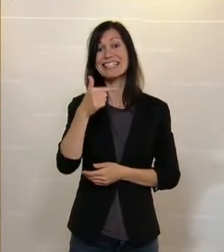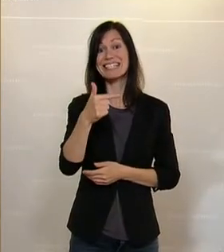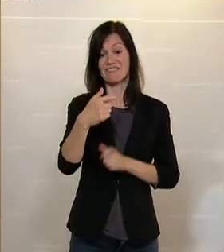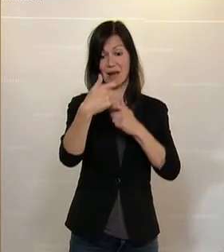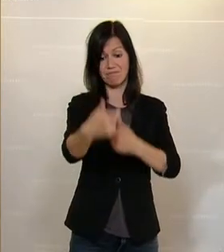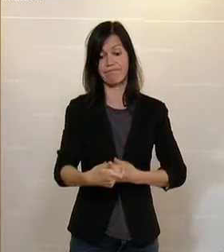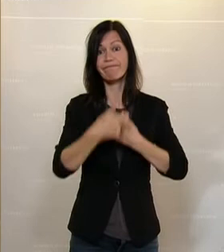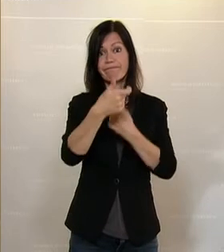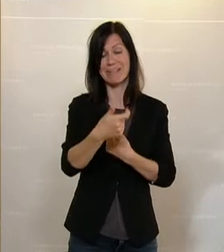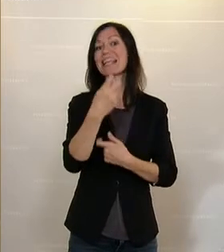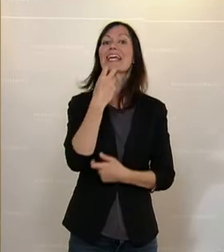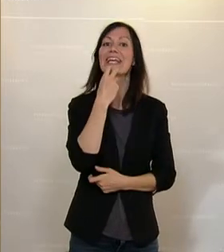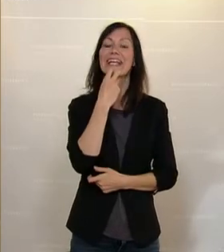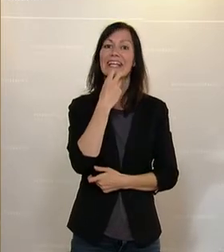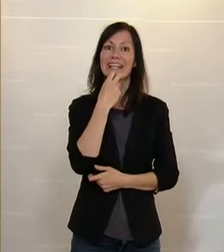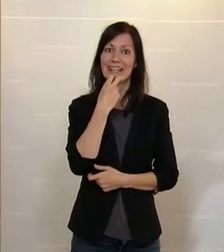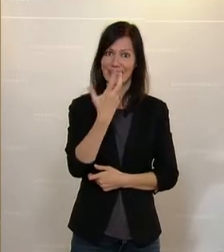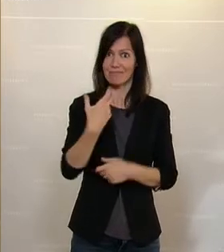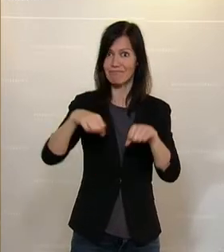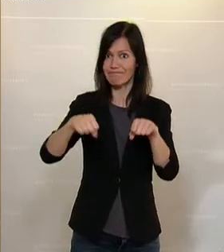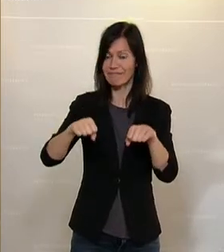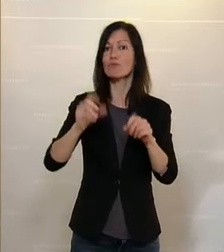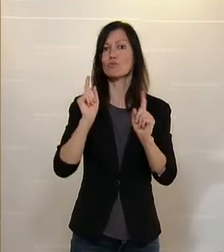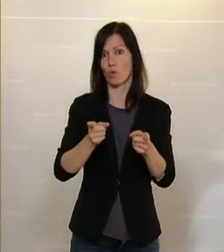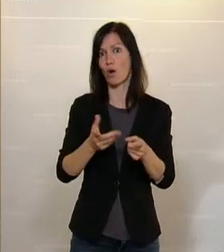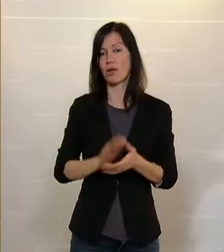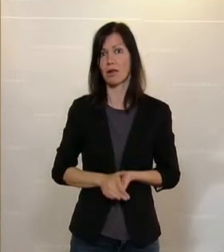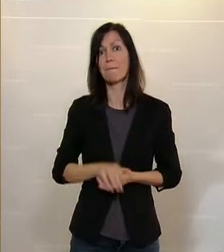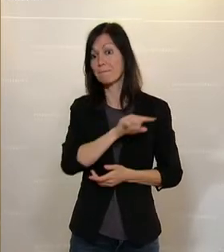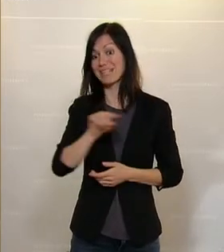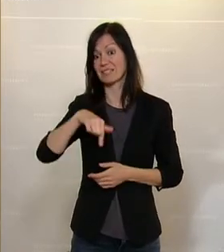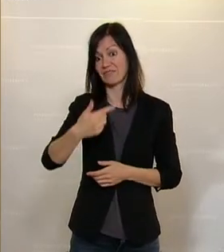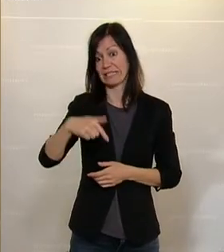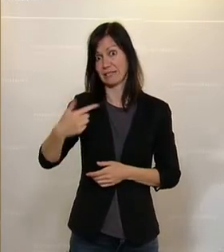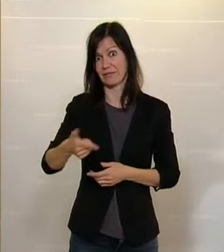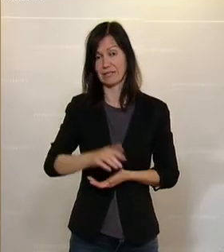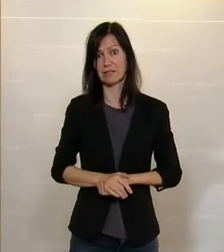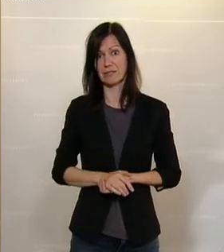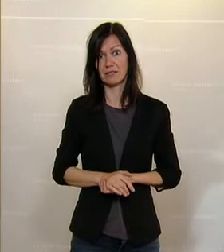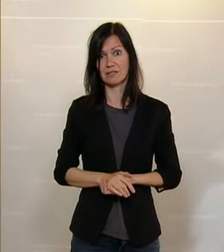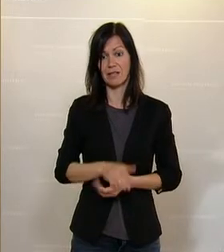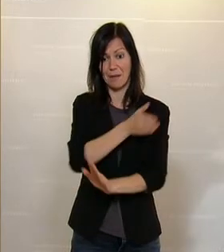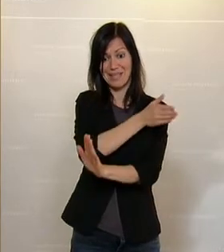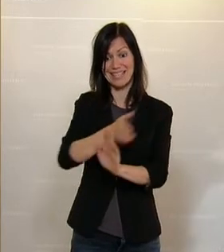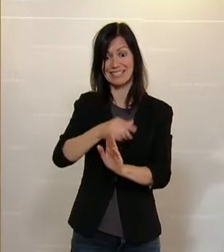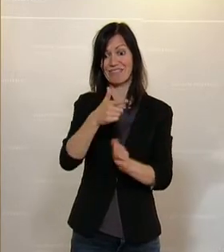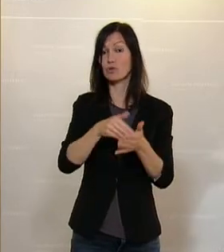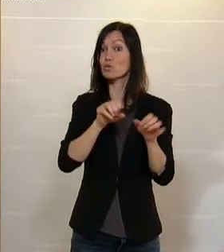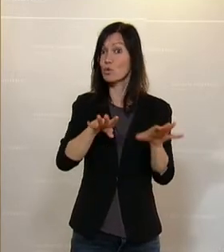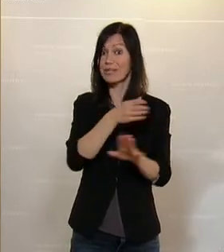bis zum Jahr 2020 vorgesehen. Da bis Ende 2019